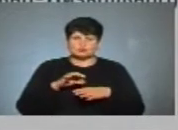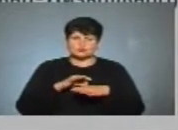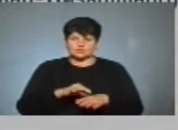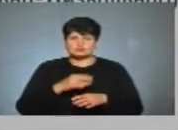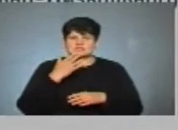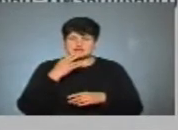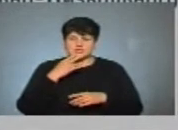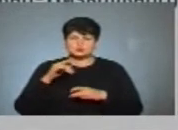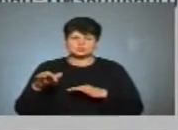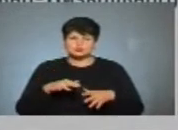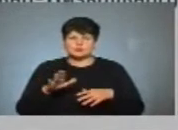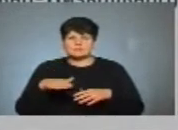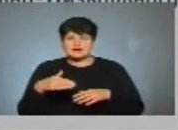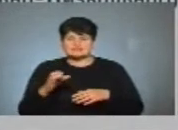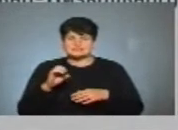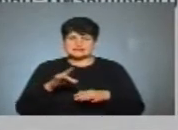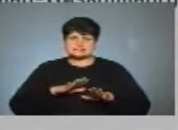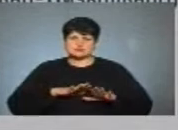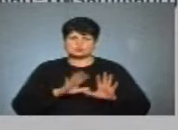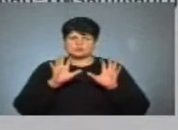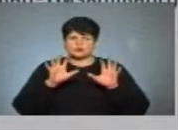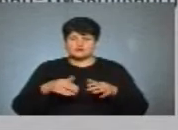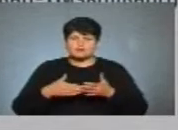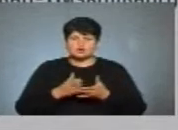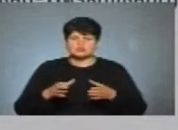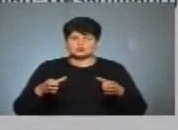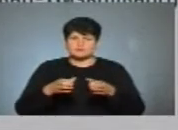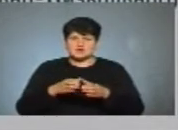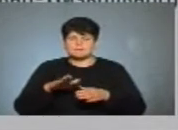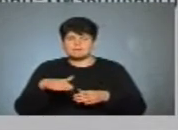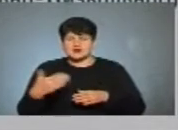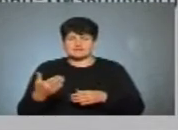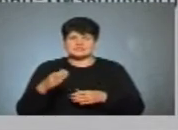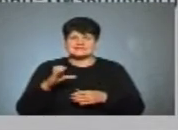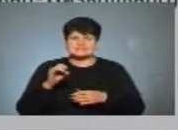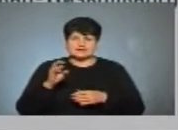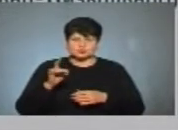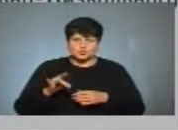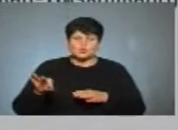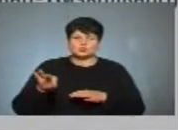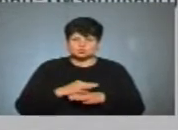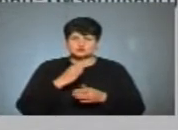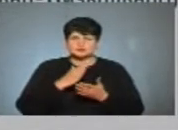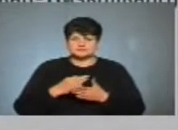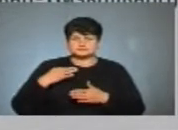-визвольного руху «Правий сектор» та заступником голови політичної партії «Правий сектор». Одружений. Виховує сина і доньку.